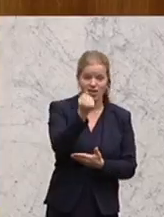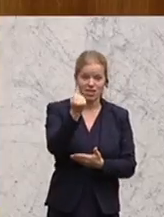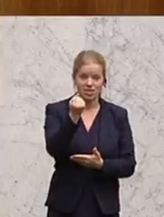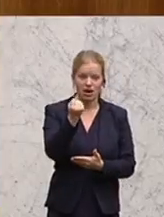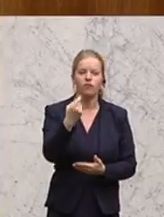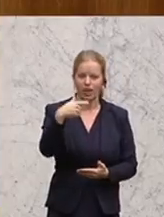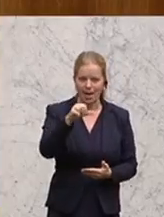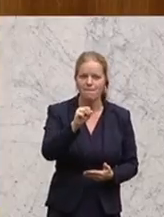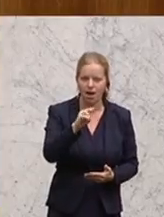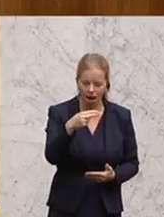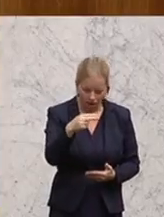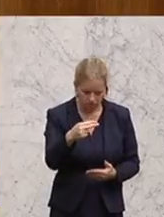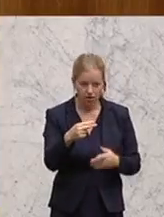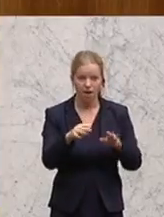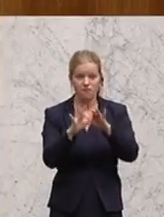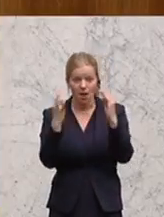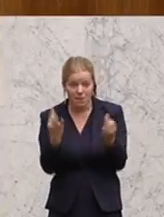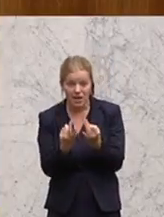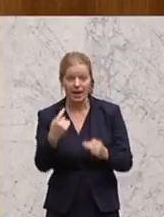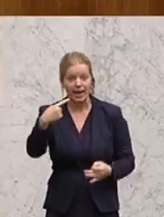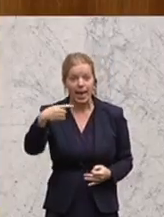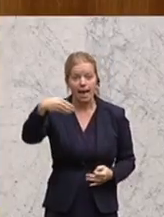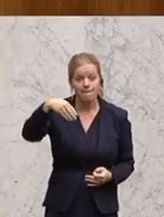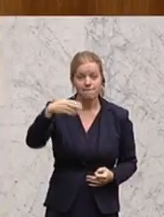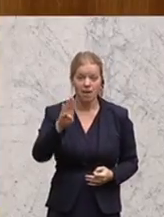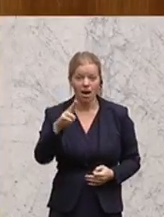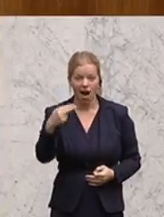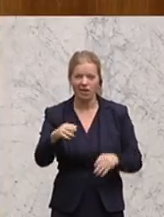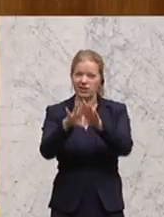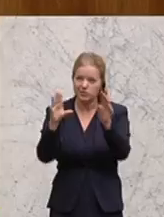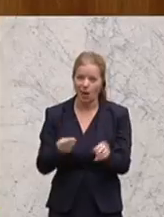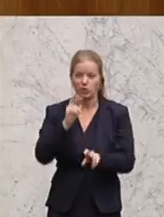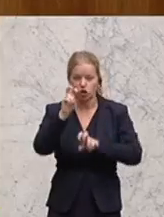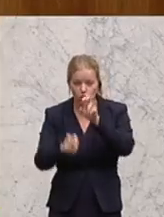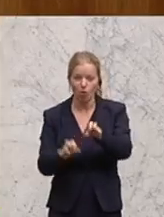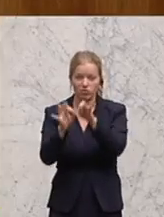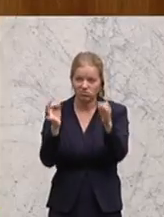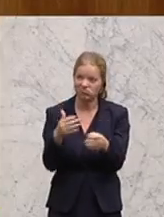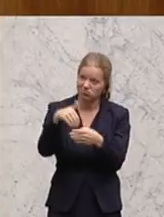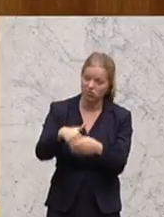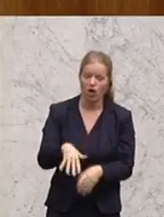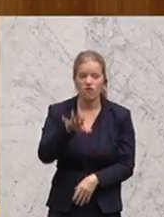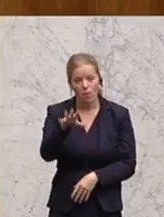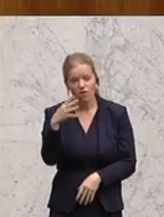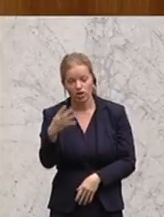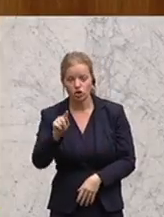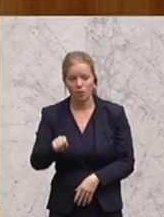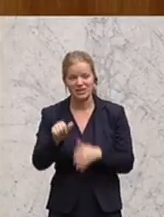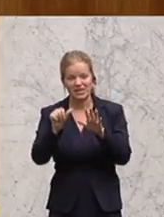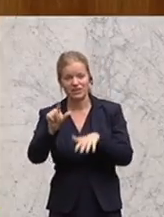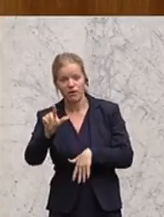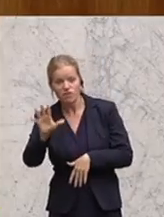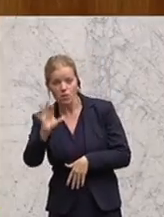GmbHs. Eine Familien-GmbH ist künftig mit einer Gesamtsteuerbelastung von 45,625